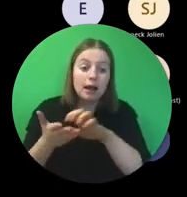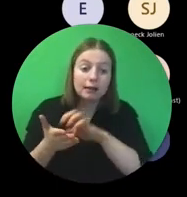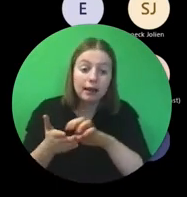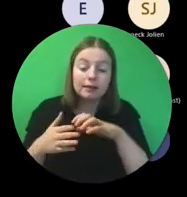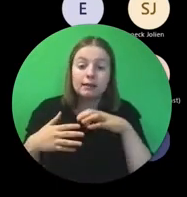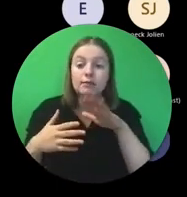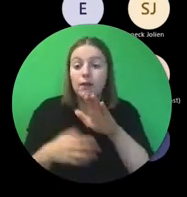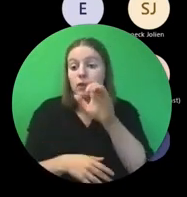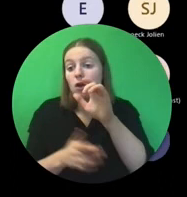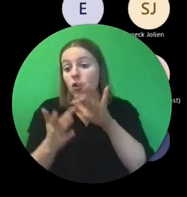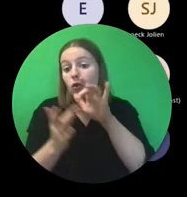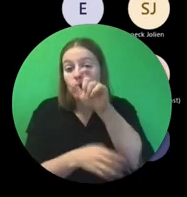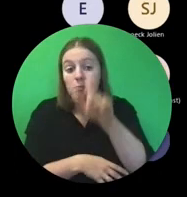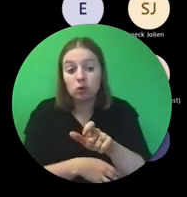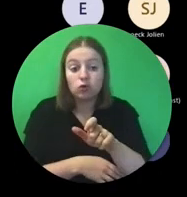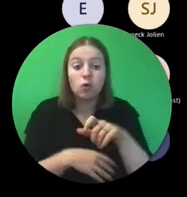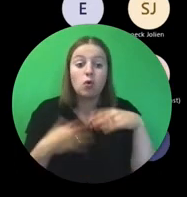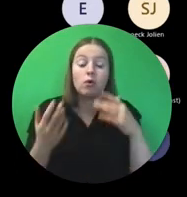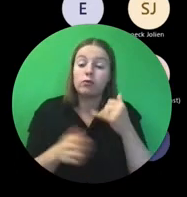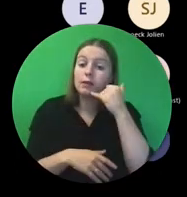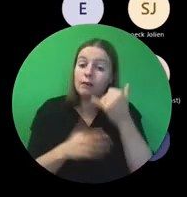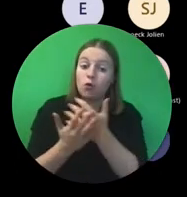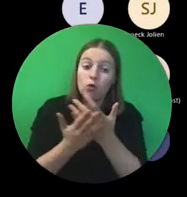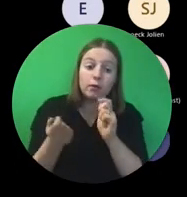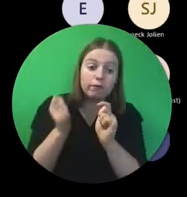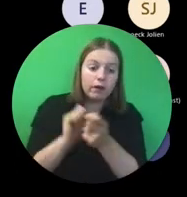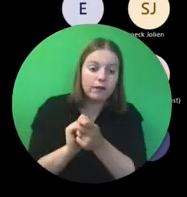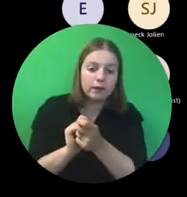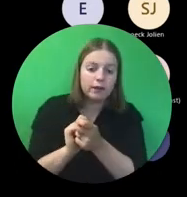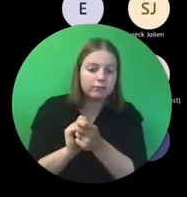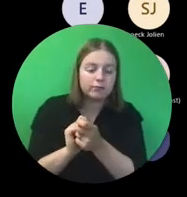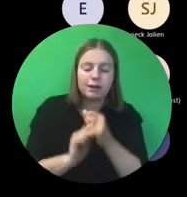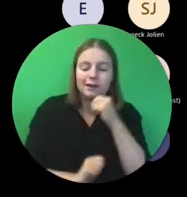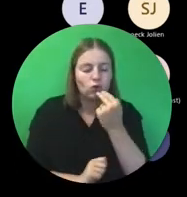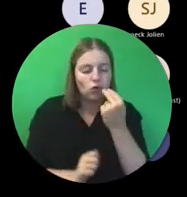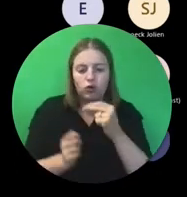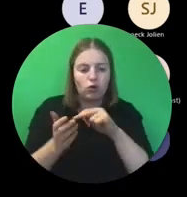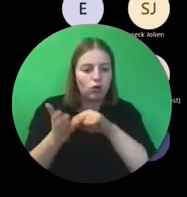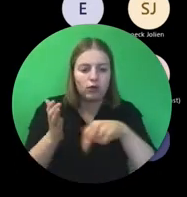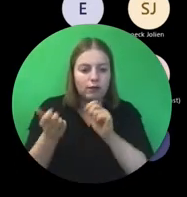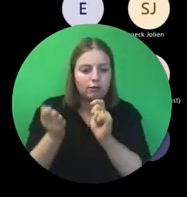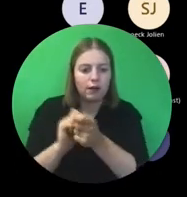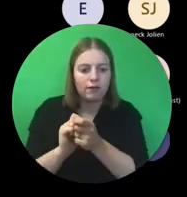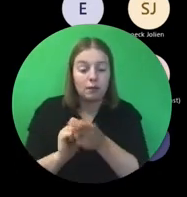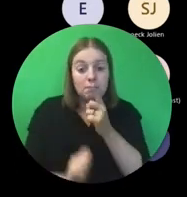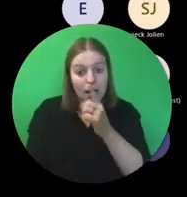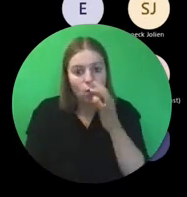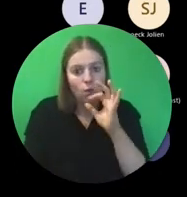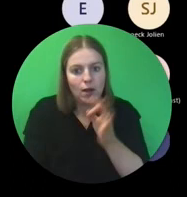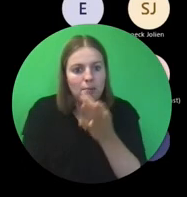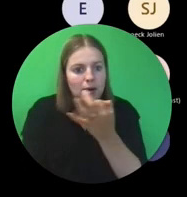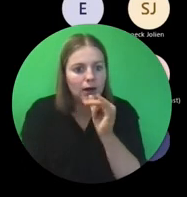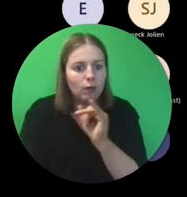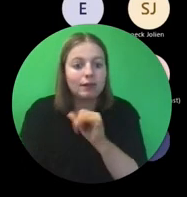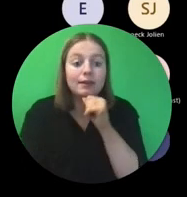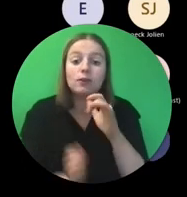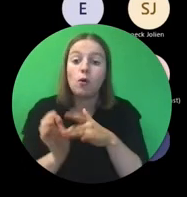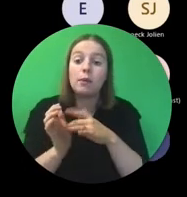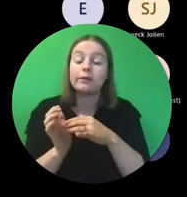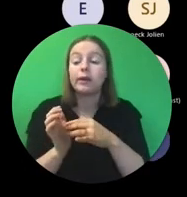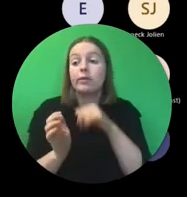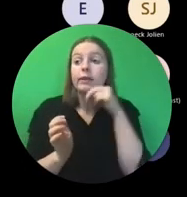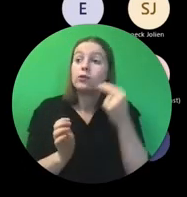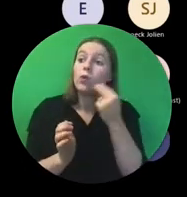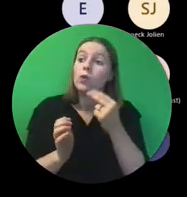contactpersoon. Een telefoonnummer dat is wijzigd. Maar belangrijk, het is niet omdat dat geen contractwijziging